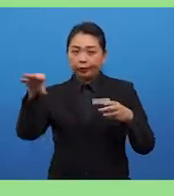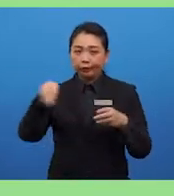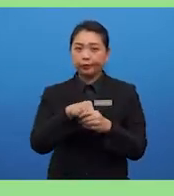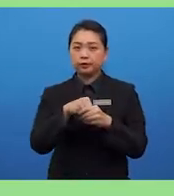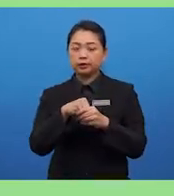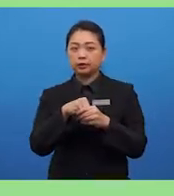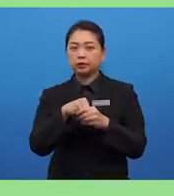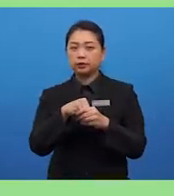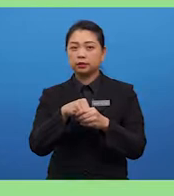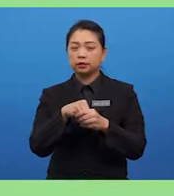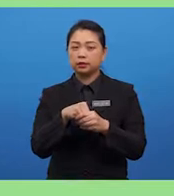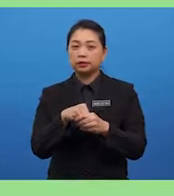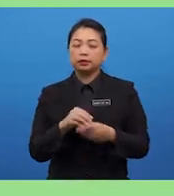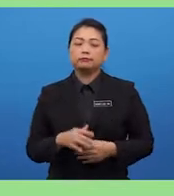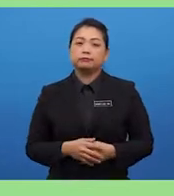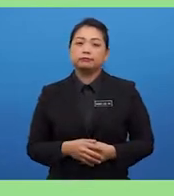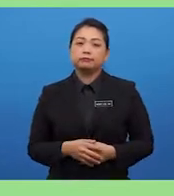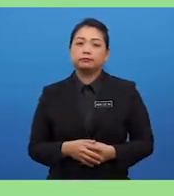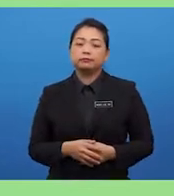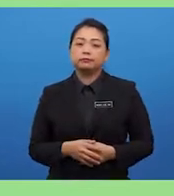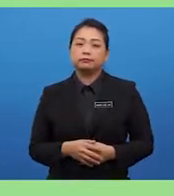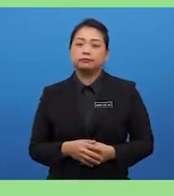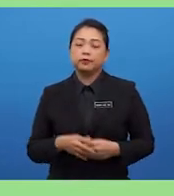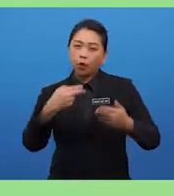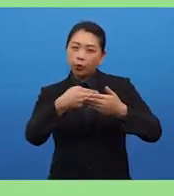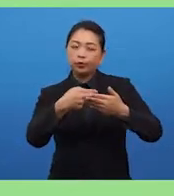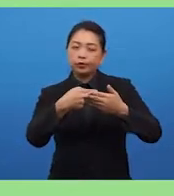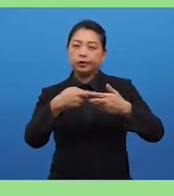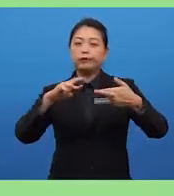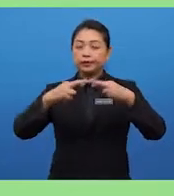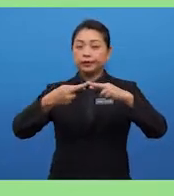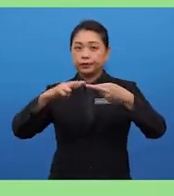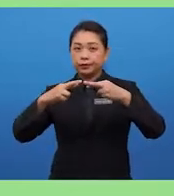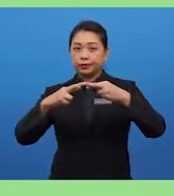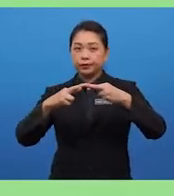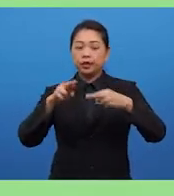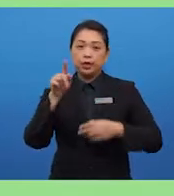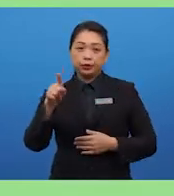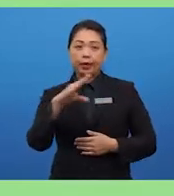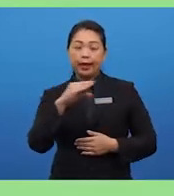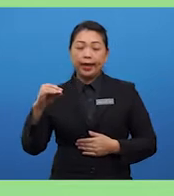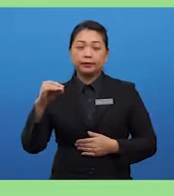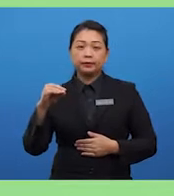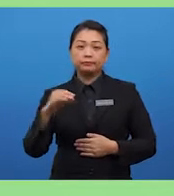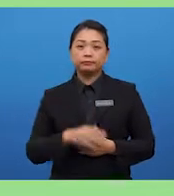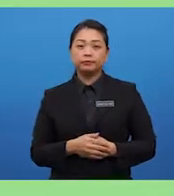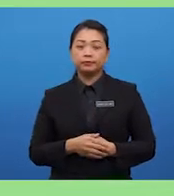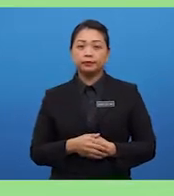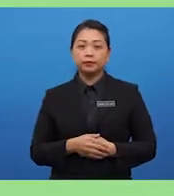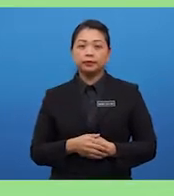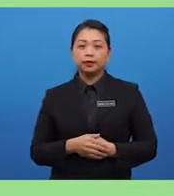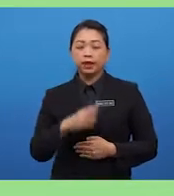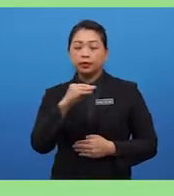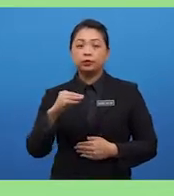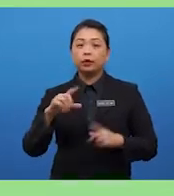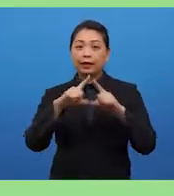Firstly, it will provide a closer relationship between you, the professor, and your classmates.